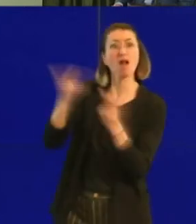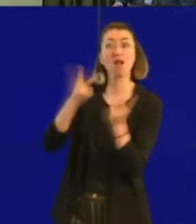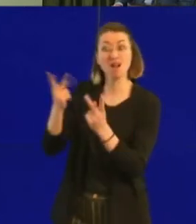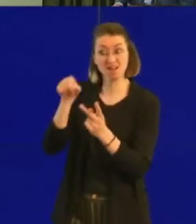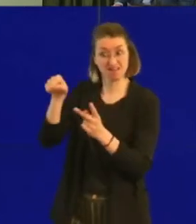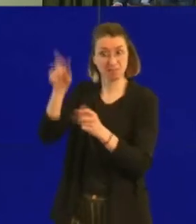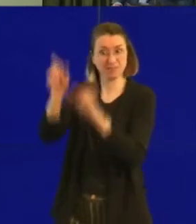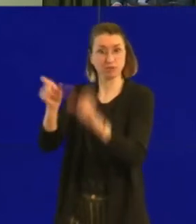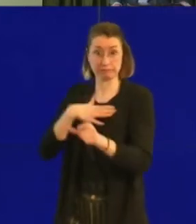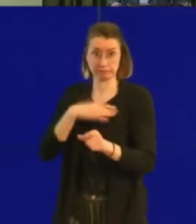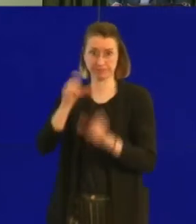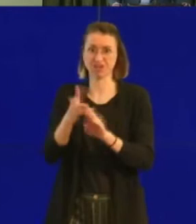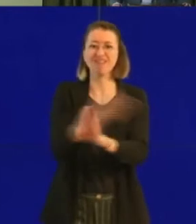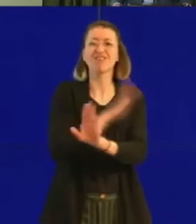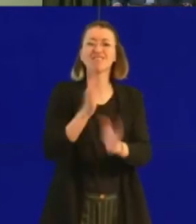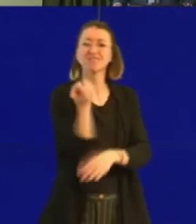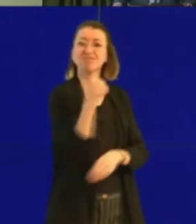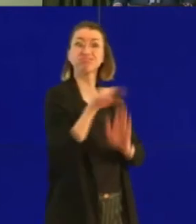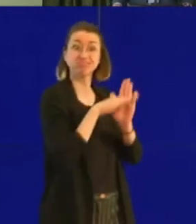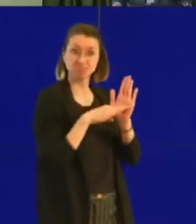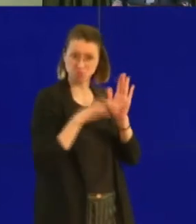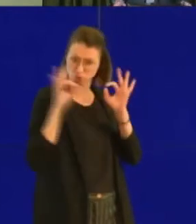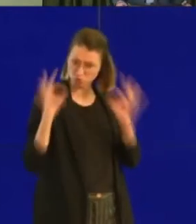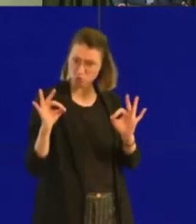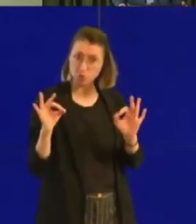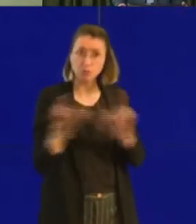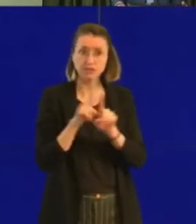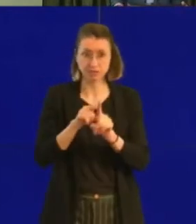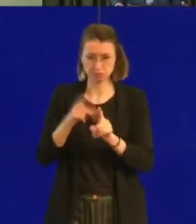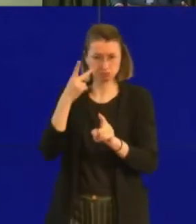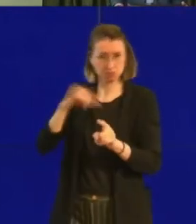encore des communautés plus fragiles à la contamination au sein de la population ?